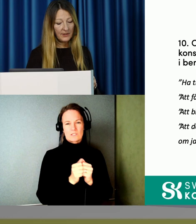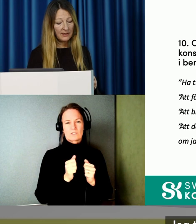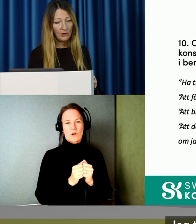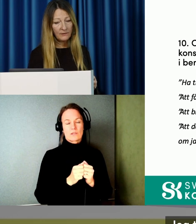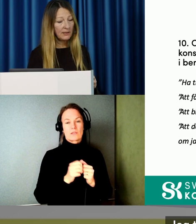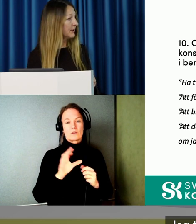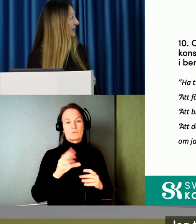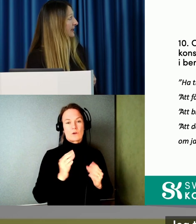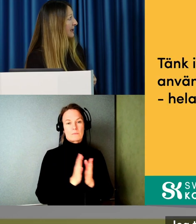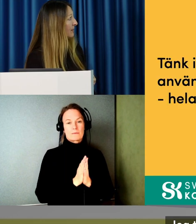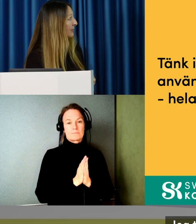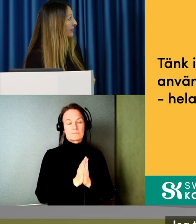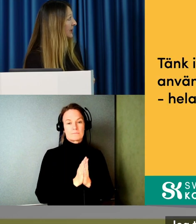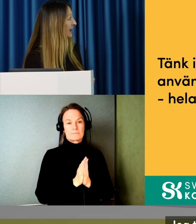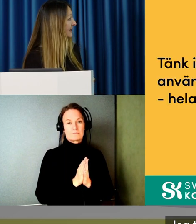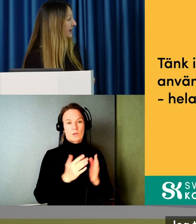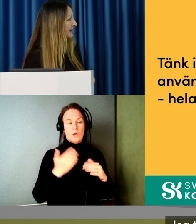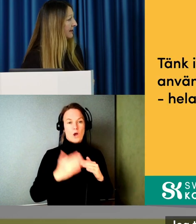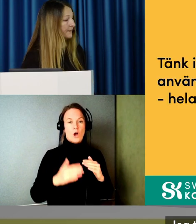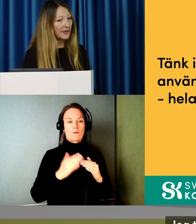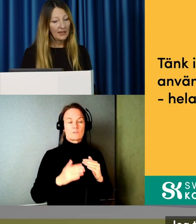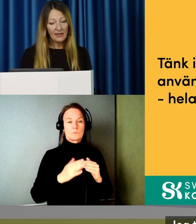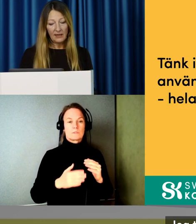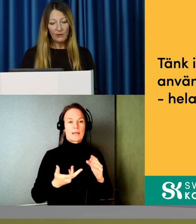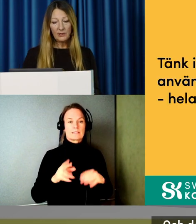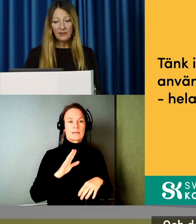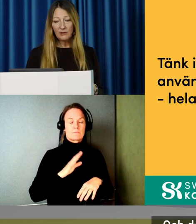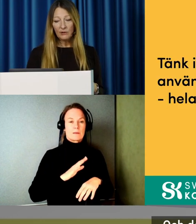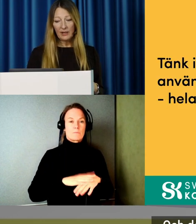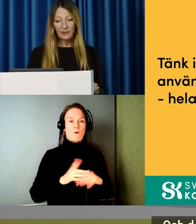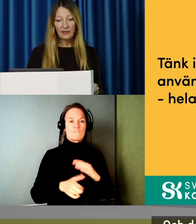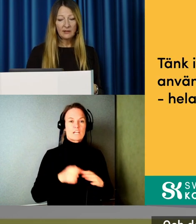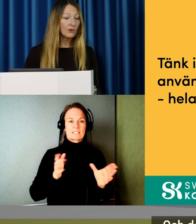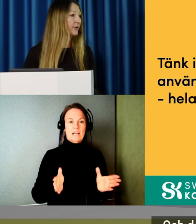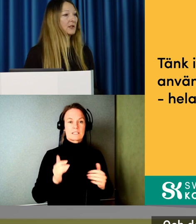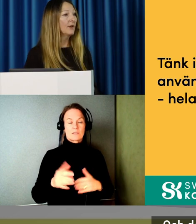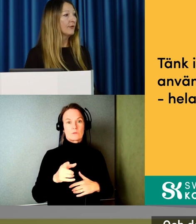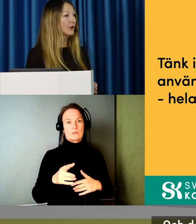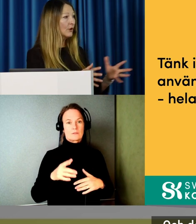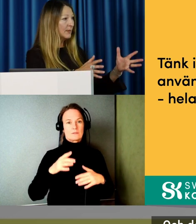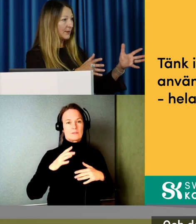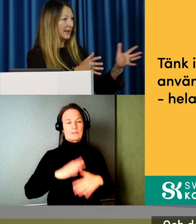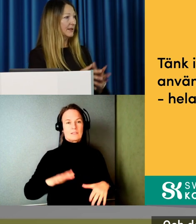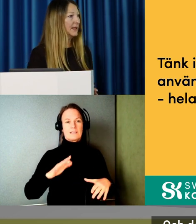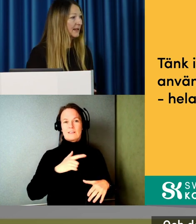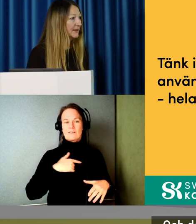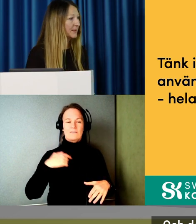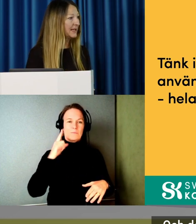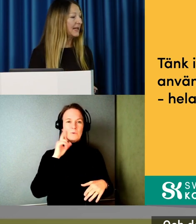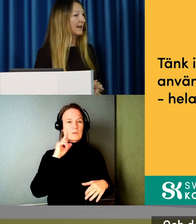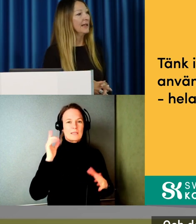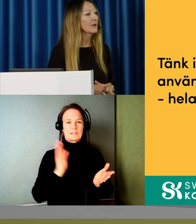med sig. Jag tänkte avsluta med ett exempel från Försäkringskassan. Och det hör och häpnar inte så ofta som vi lyfter dem i de här